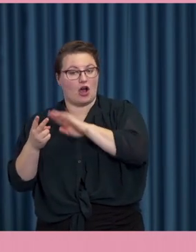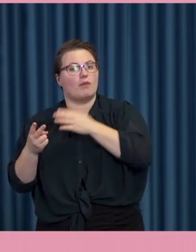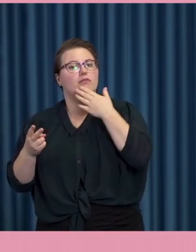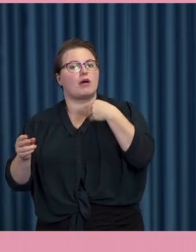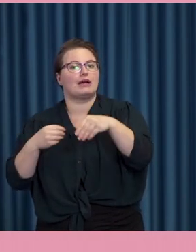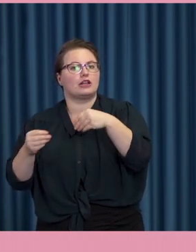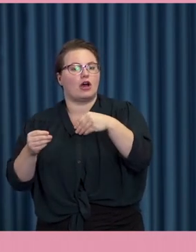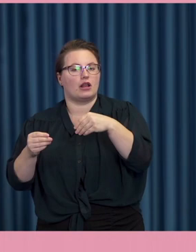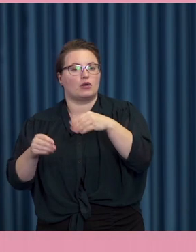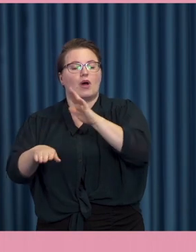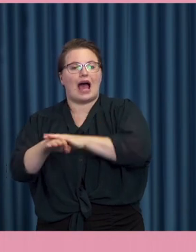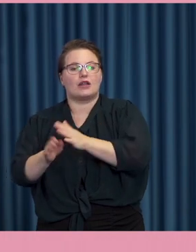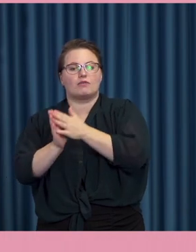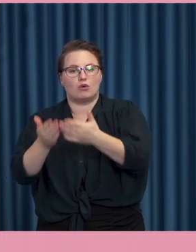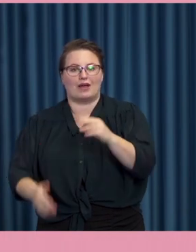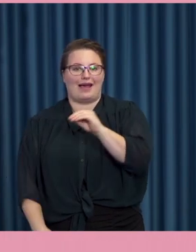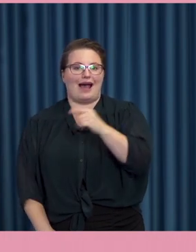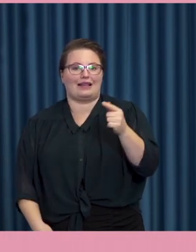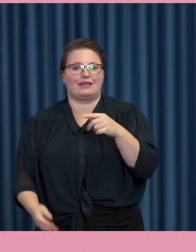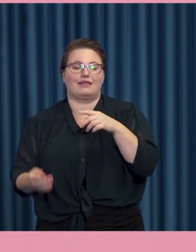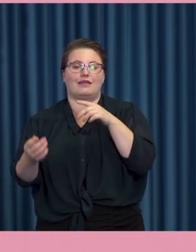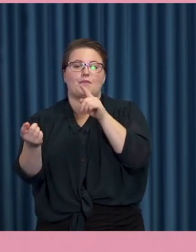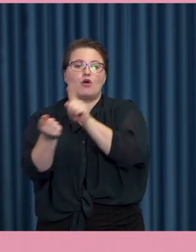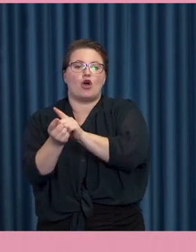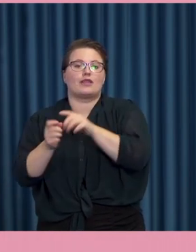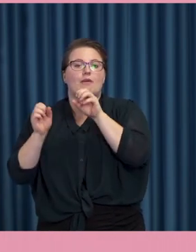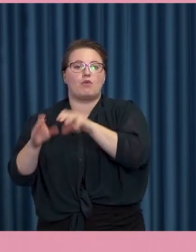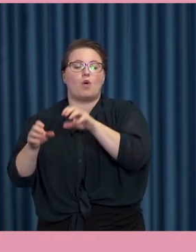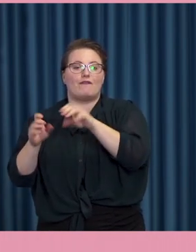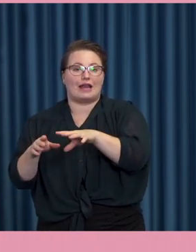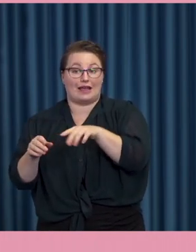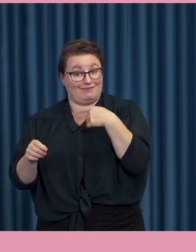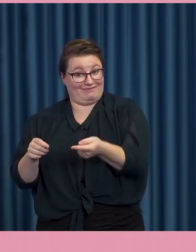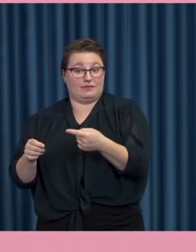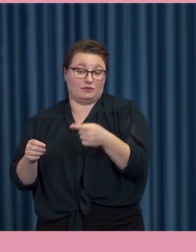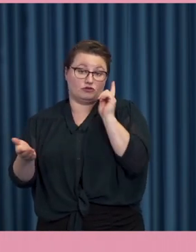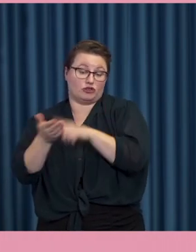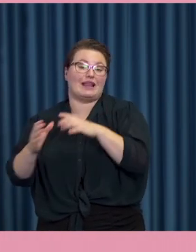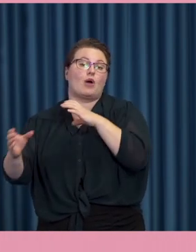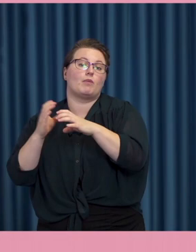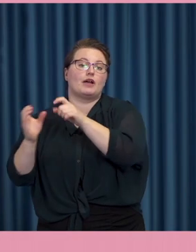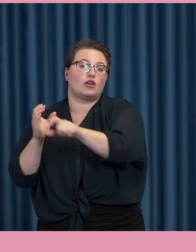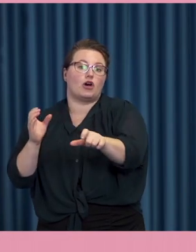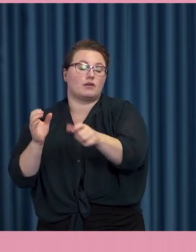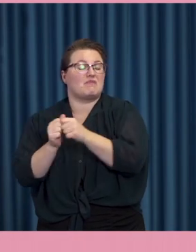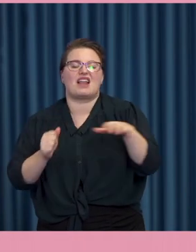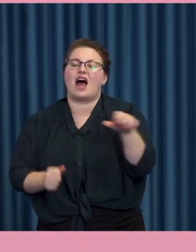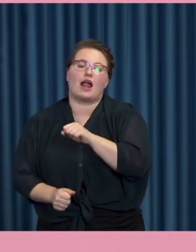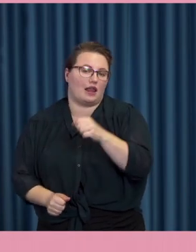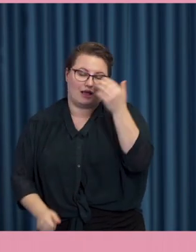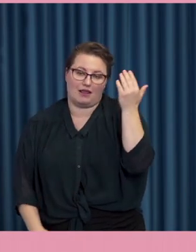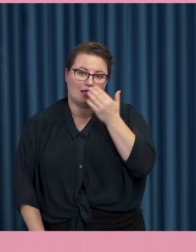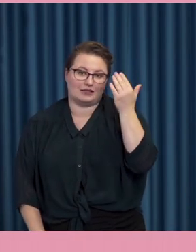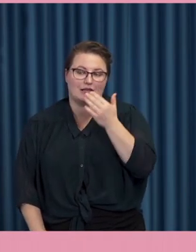handbok som heter Att möta påverkan för kommunikatörer. Men den kan alla läsa. För den är väldigt tydlig och den är väldigt